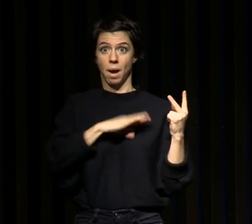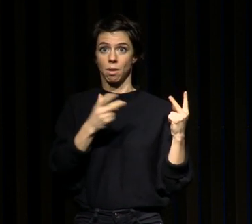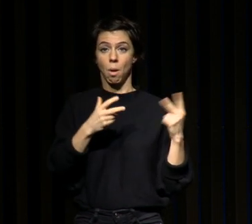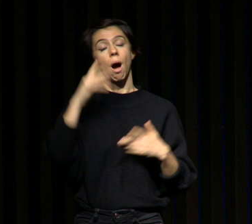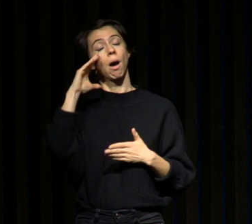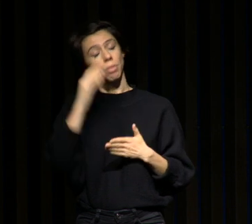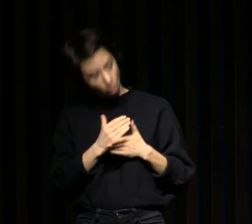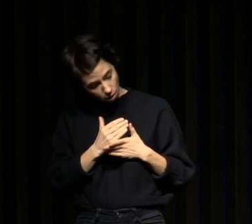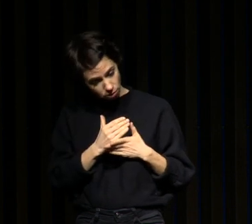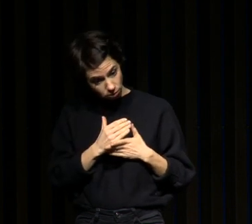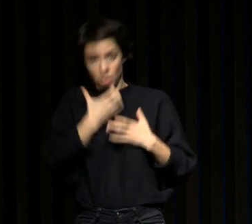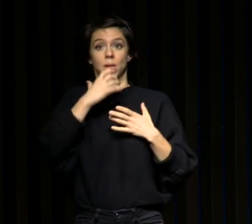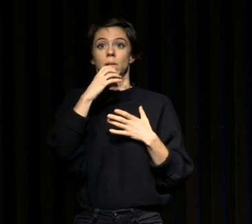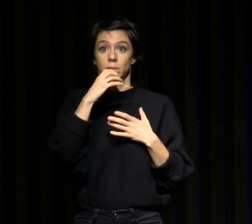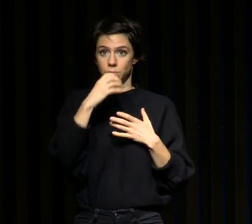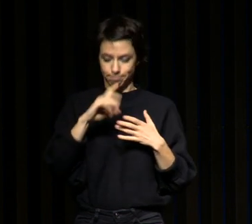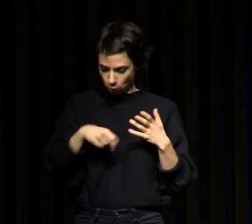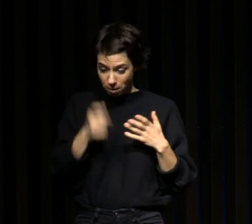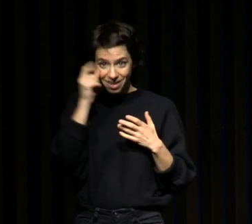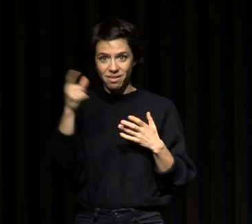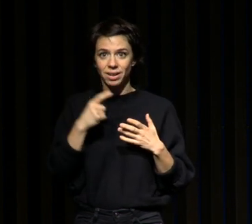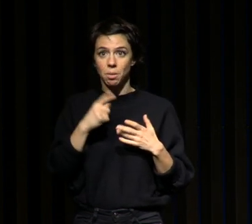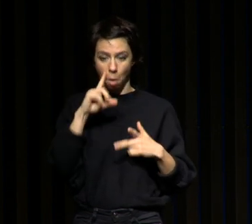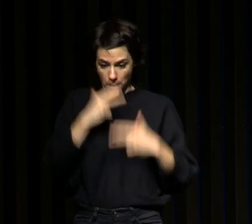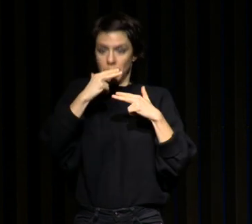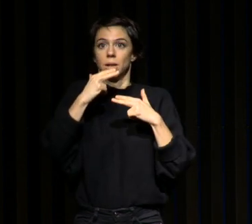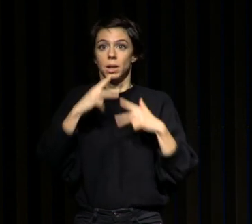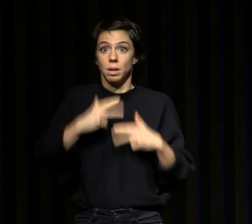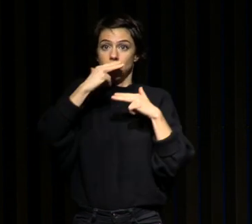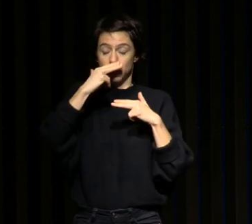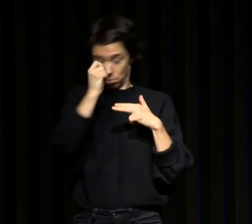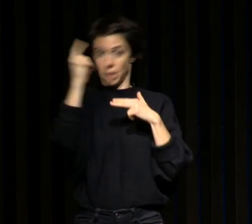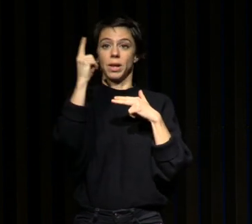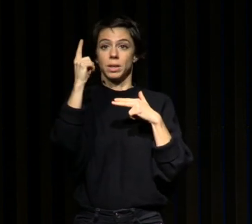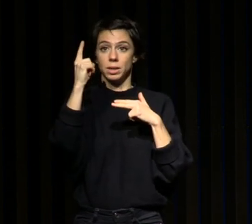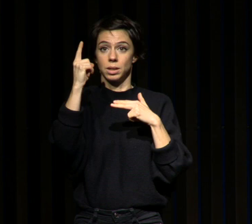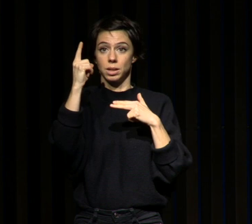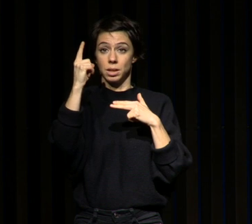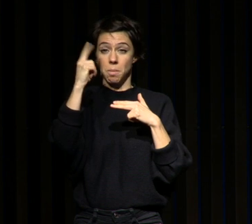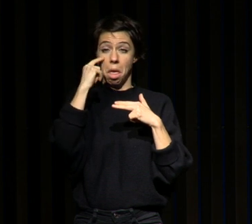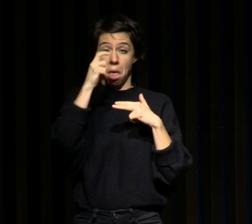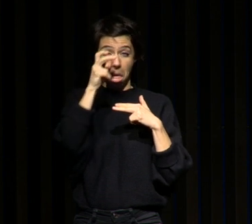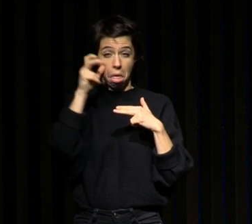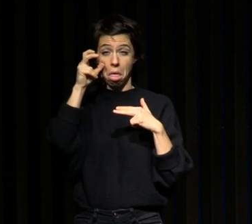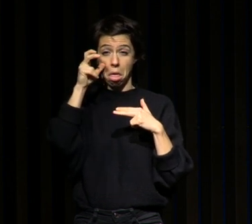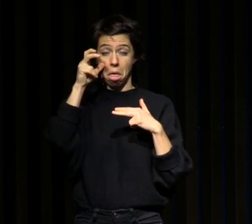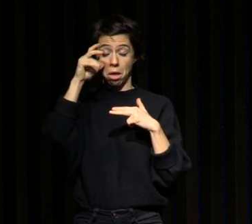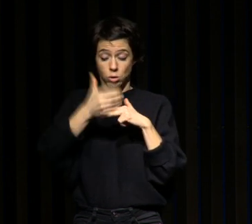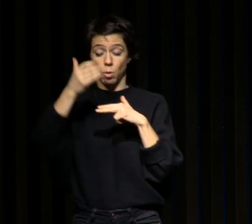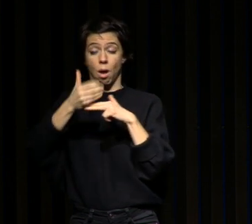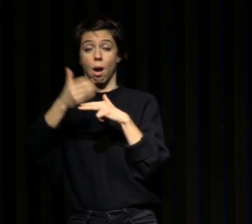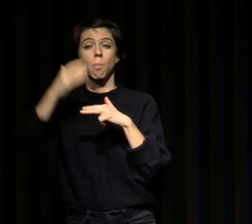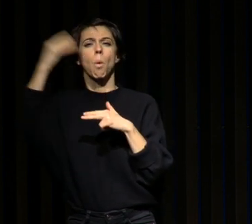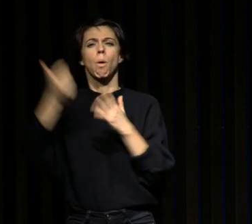à reprendre leur souffle et ils ont un mécanisme d'éveil ils n'ont pas encore accumulé suffisamment de dettes de sommeil pour devenir massivement somnolons mais par contre